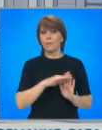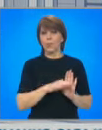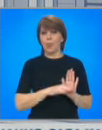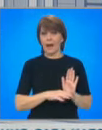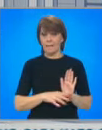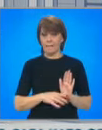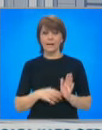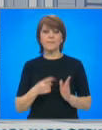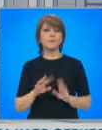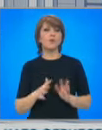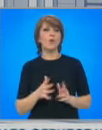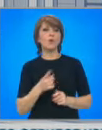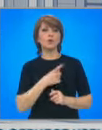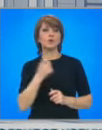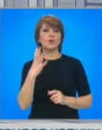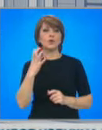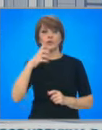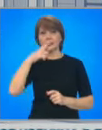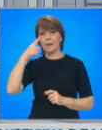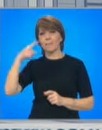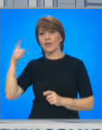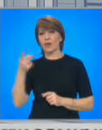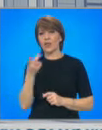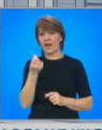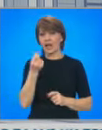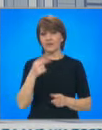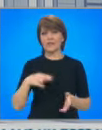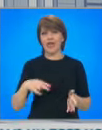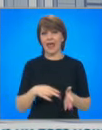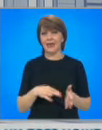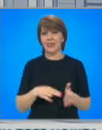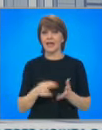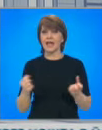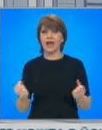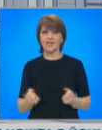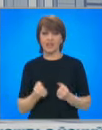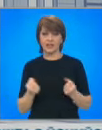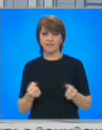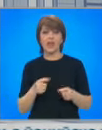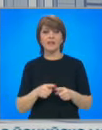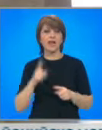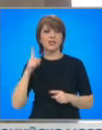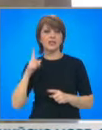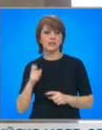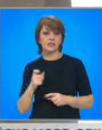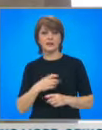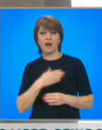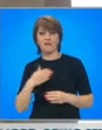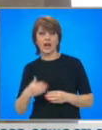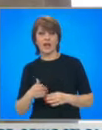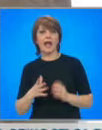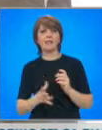която ще е от около 140 милиона лева за енергийна ефективност. Най-вероятно тя ще стартира до края на март.